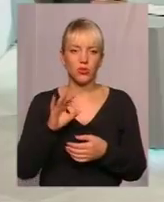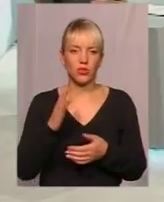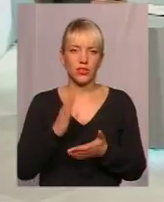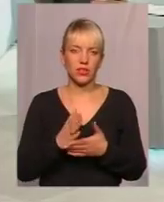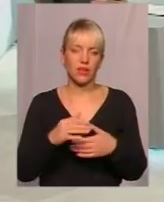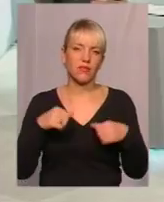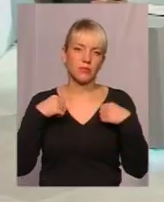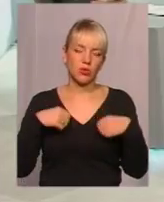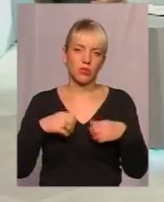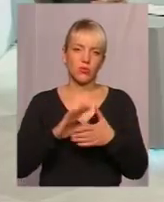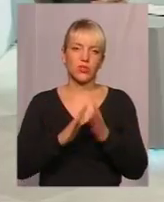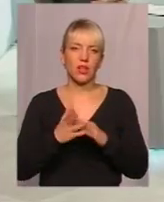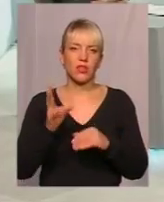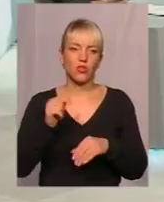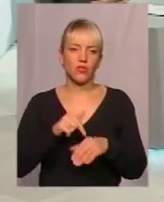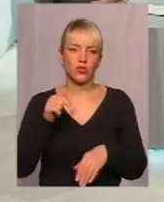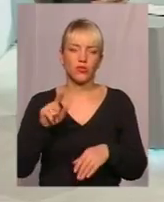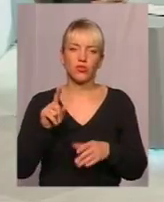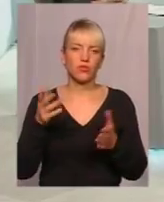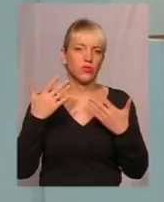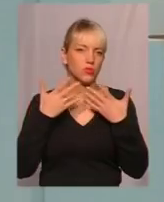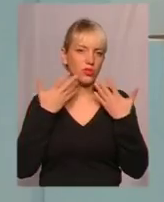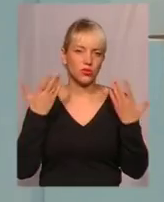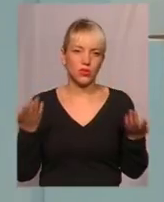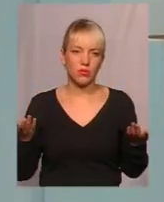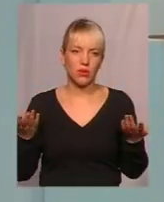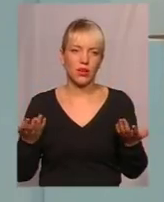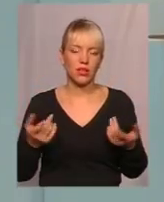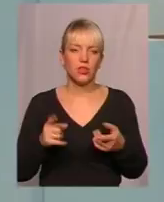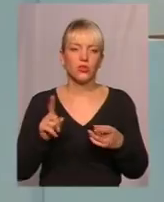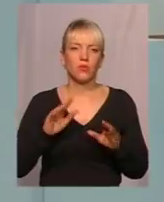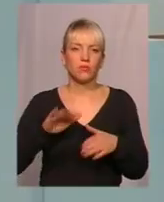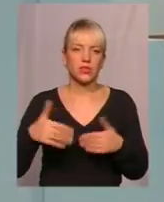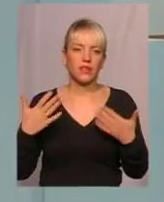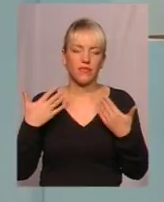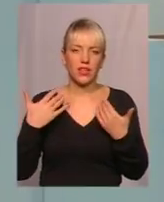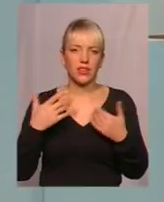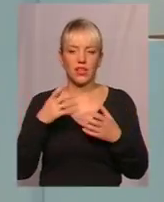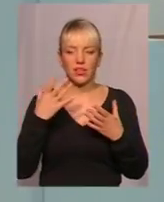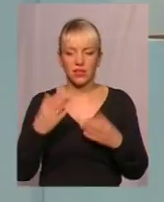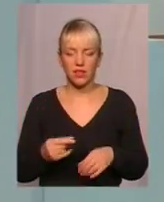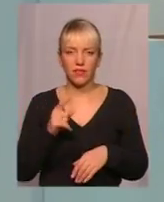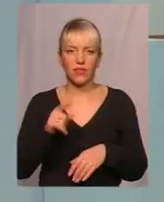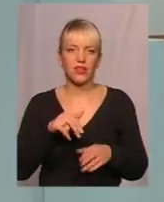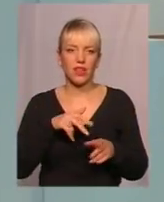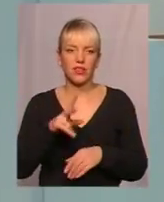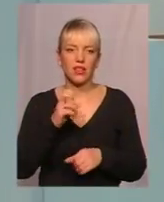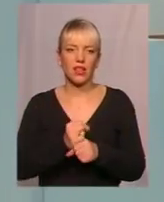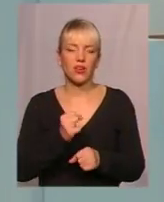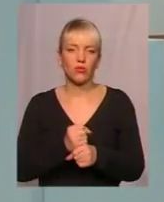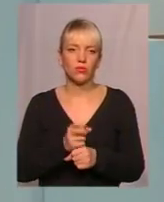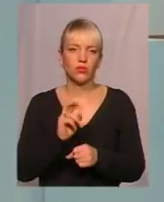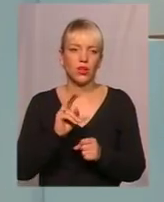пасивному стані але відчуваєте що відпочинку немає так тобто після відпочинку тобто після вихідних вийдете на роботу нібито